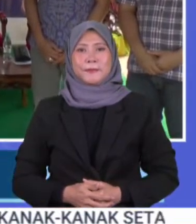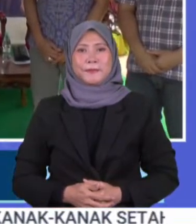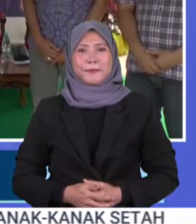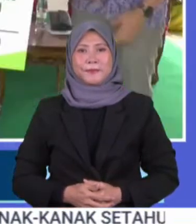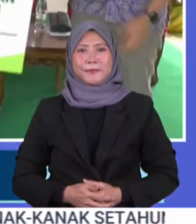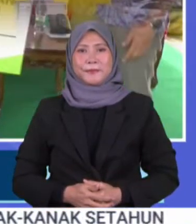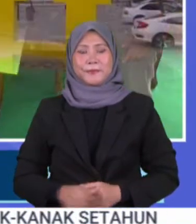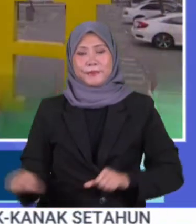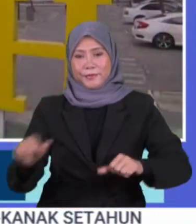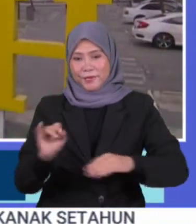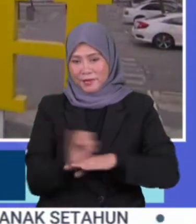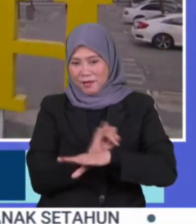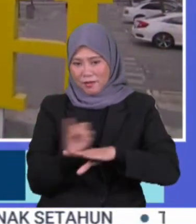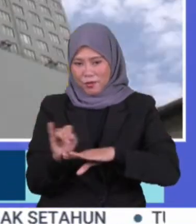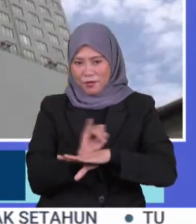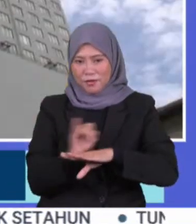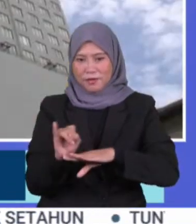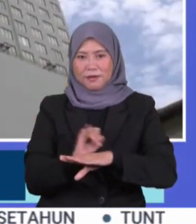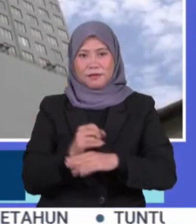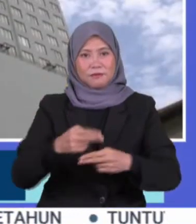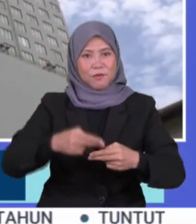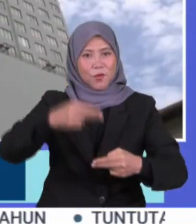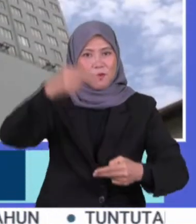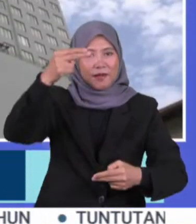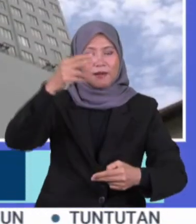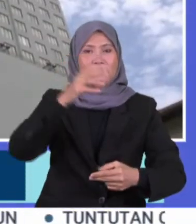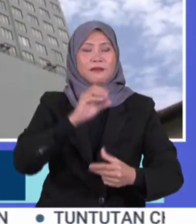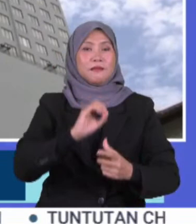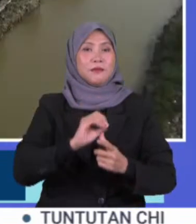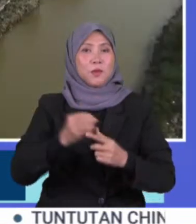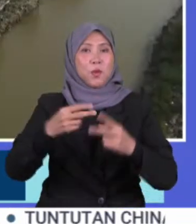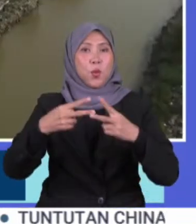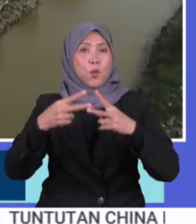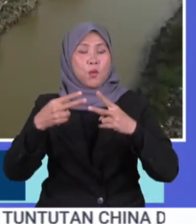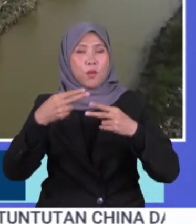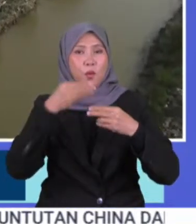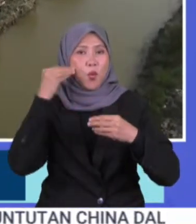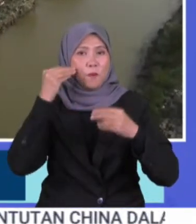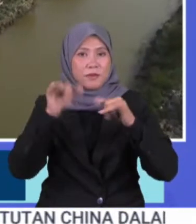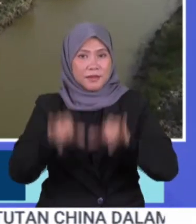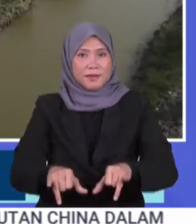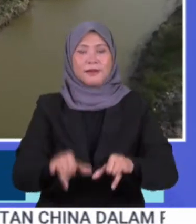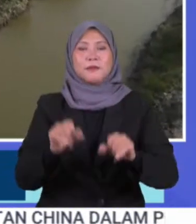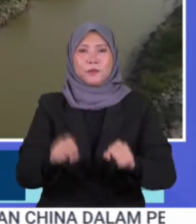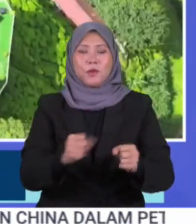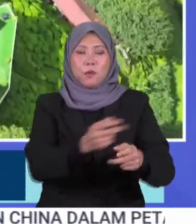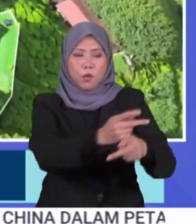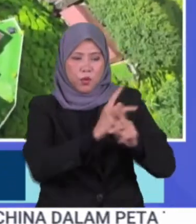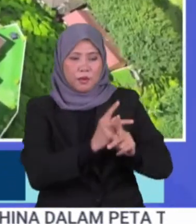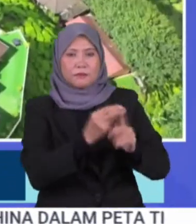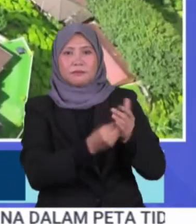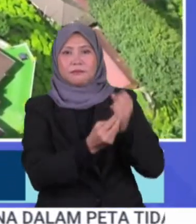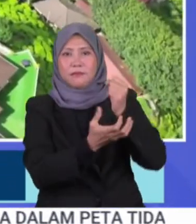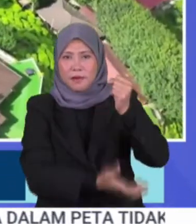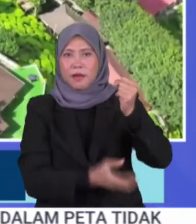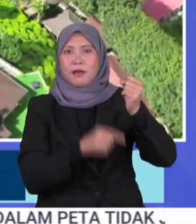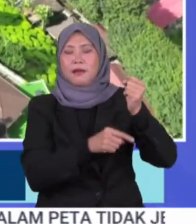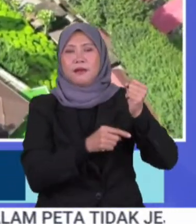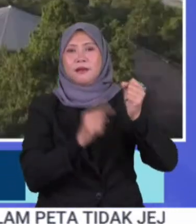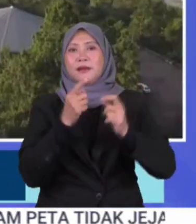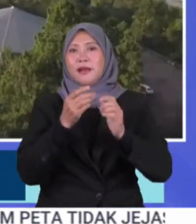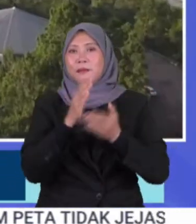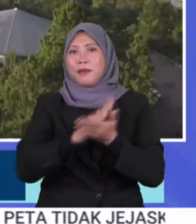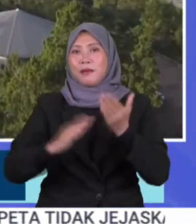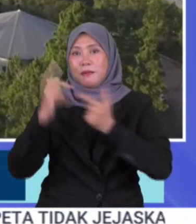Penggiat industri khususnya pengusaha hotel dan inap desa digesa mohon dana melalui pinjaman skim infrastruktur